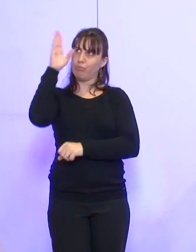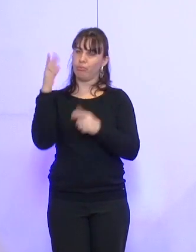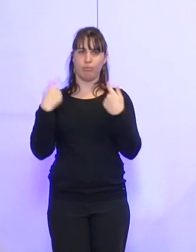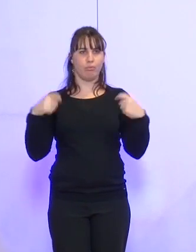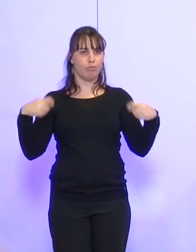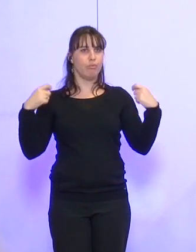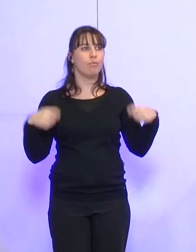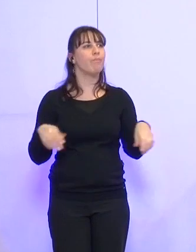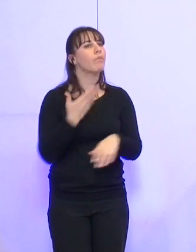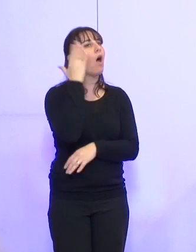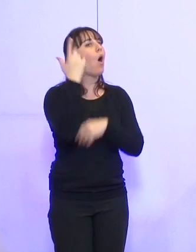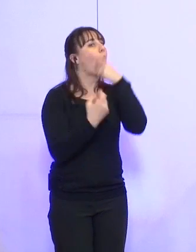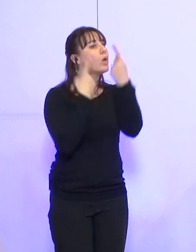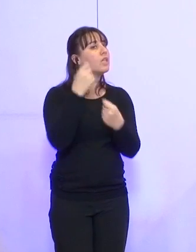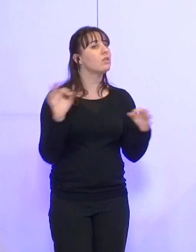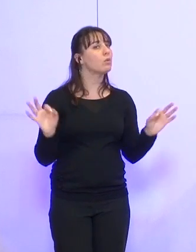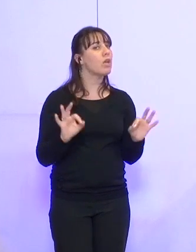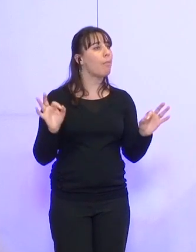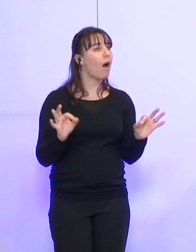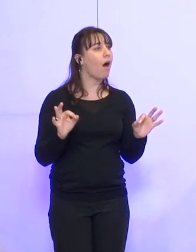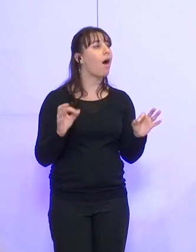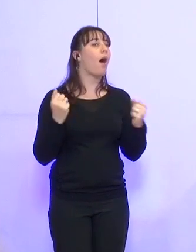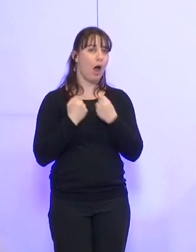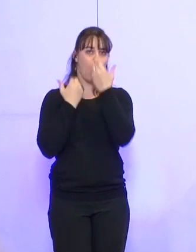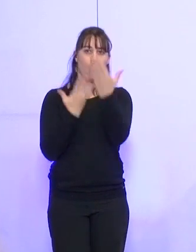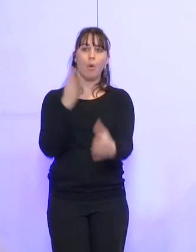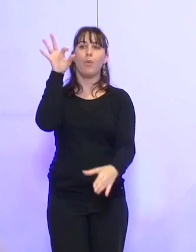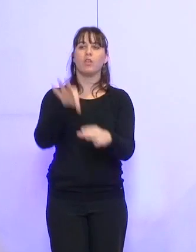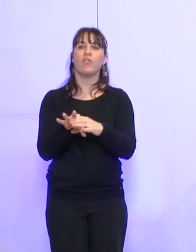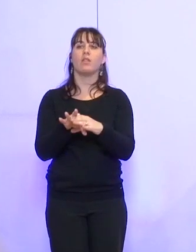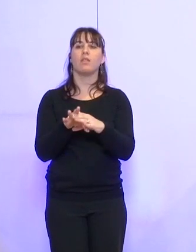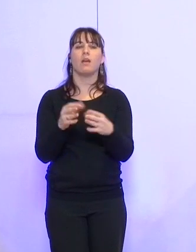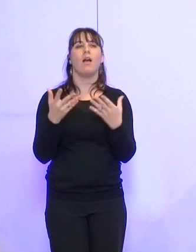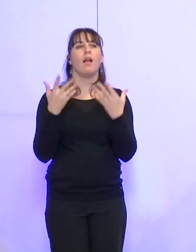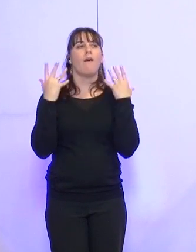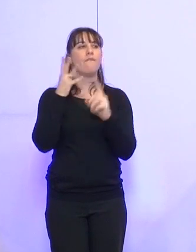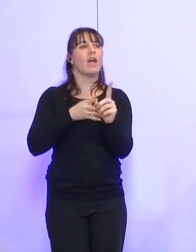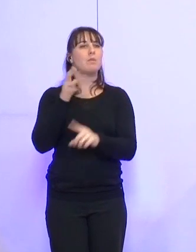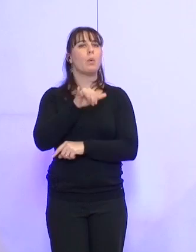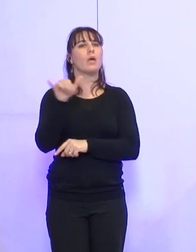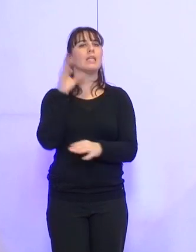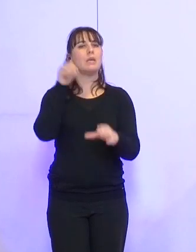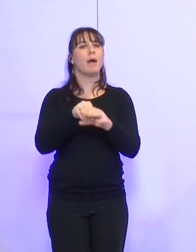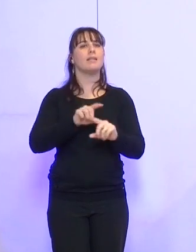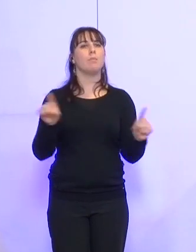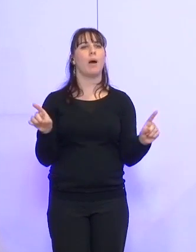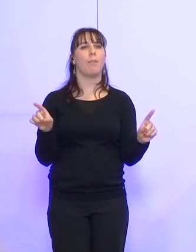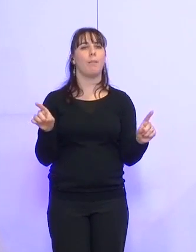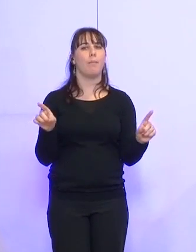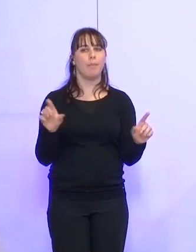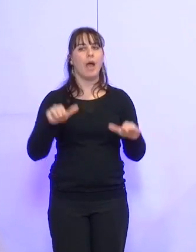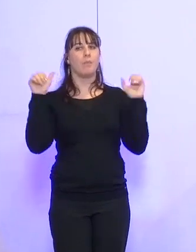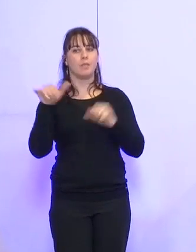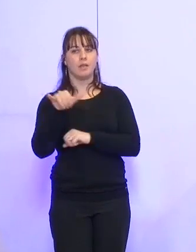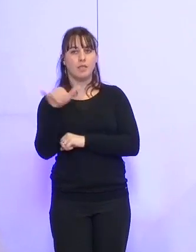S'il n pas d'autres questions, je mets donc cette délibération sur les frais de mission aux voix. Qui ne prend pas part au vote ? Qui s